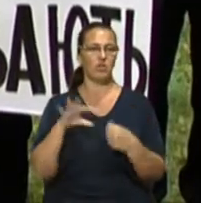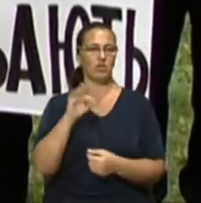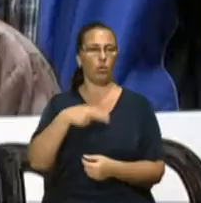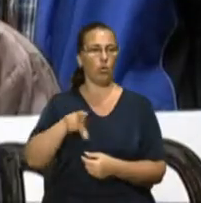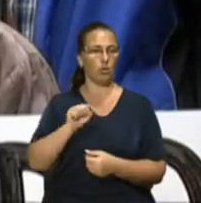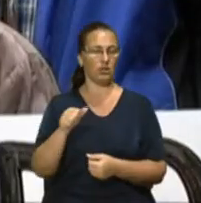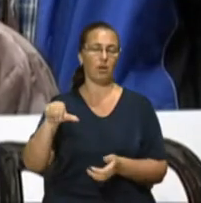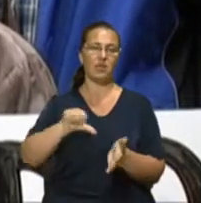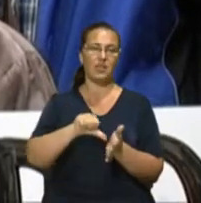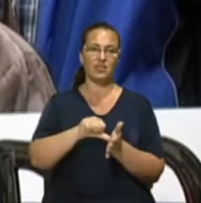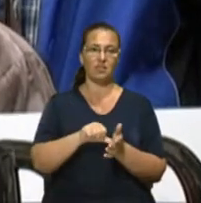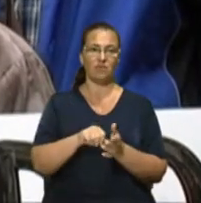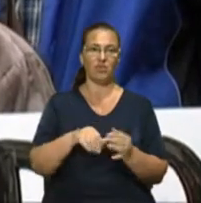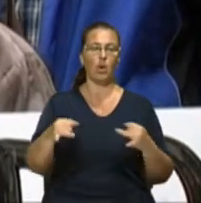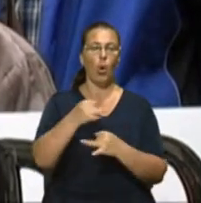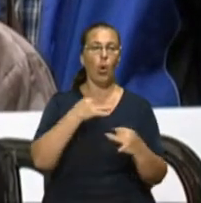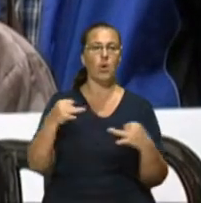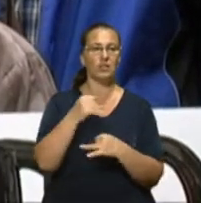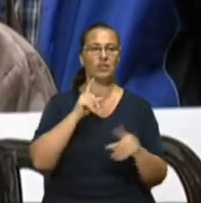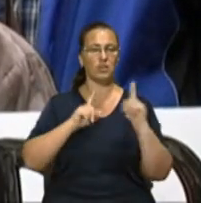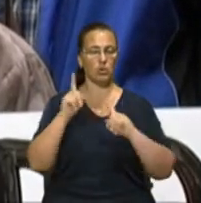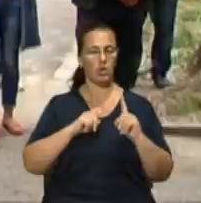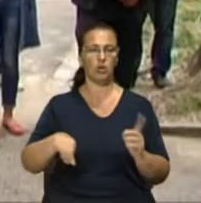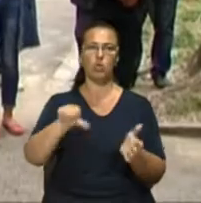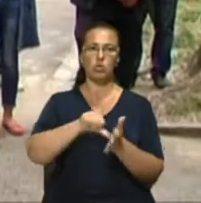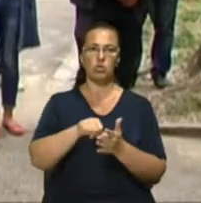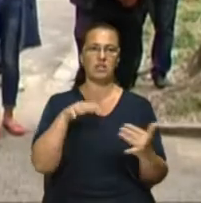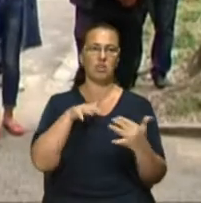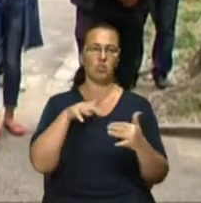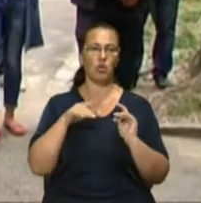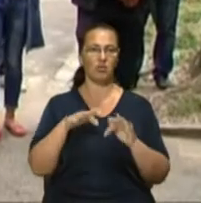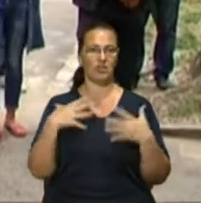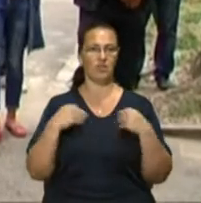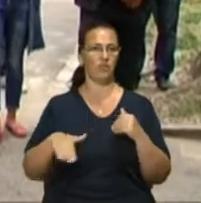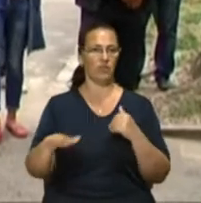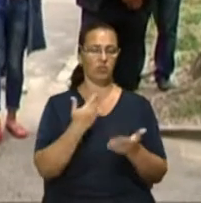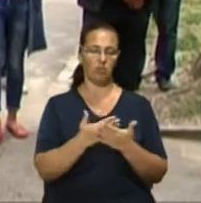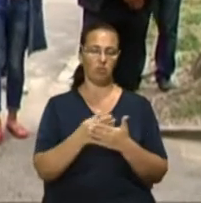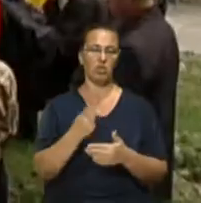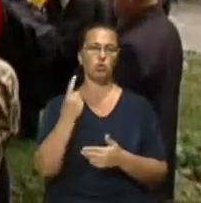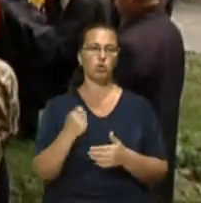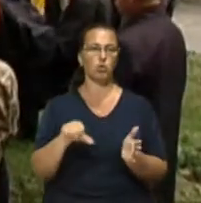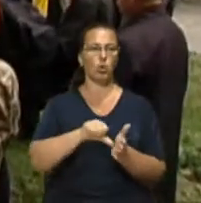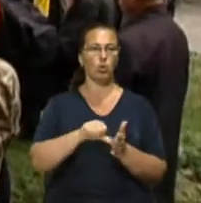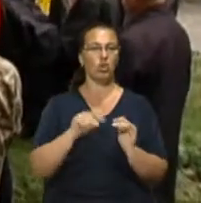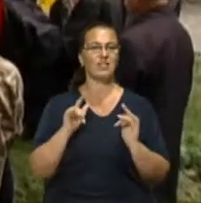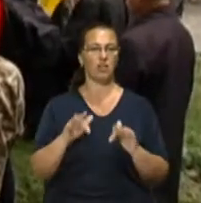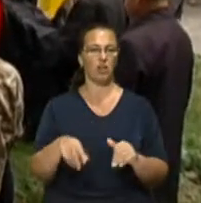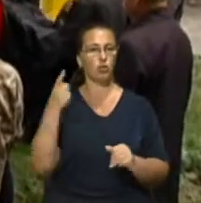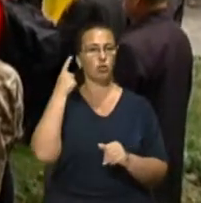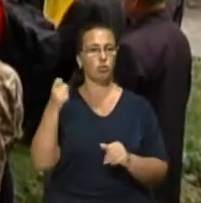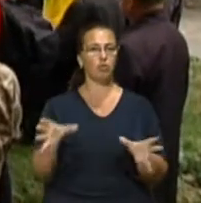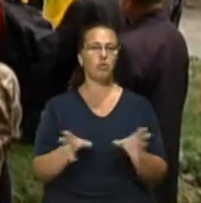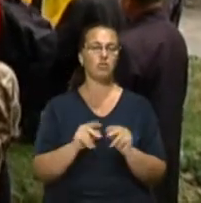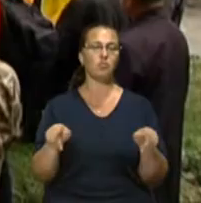представники координаційної ради учасників бойових дій Львівщини. Загалом близько сотні учасників акції, повідомив